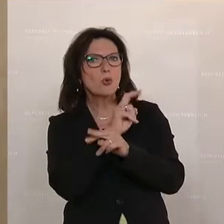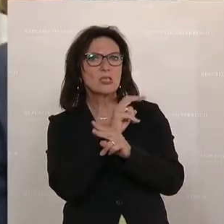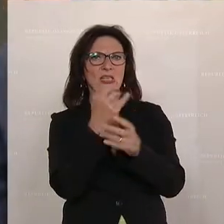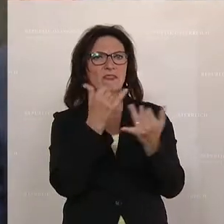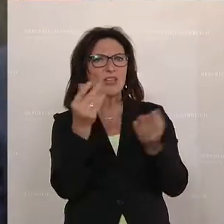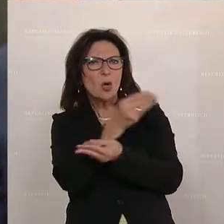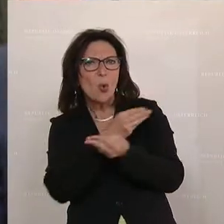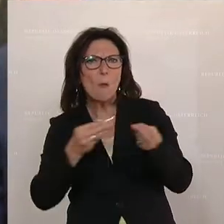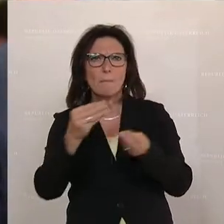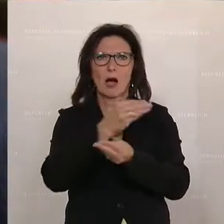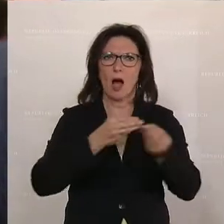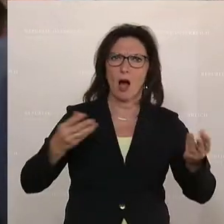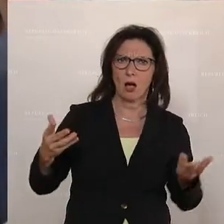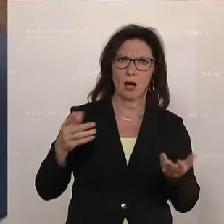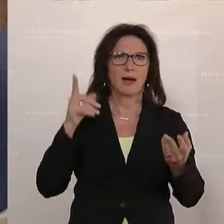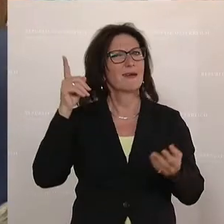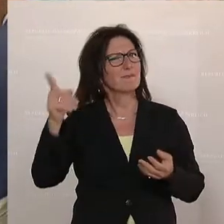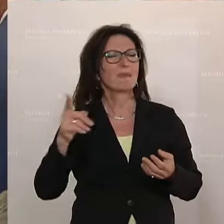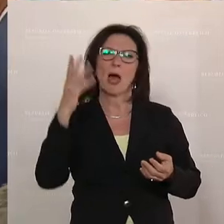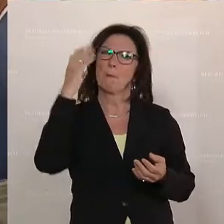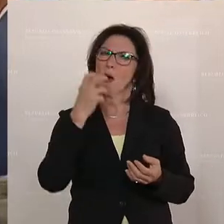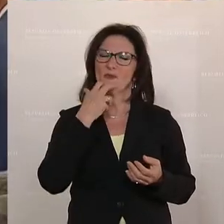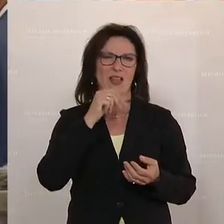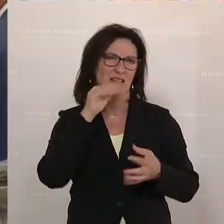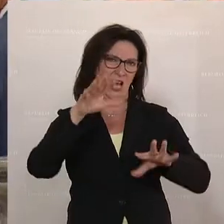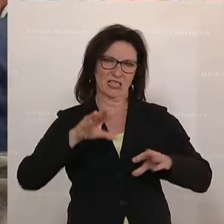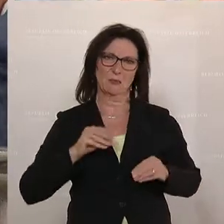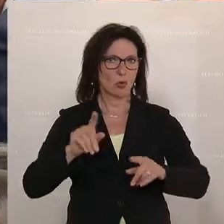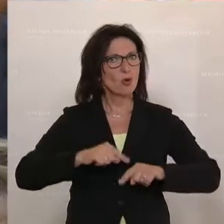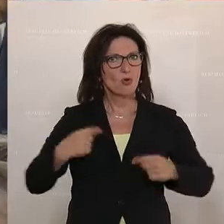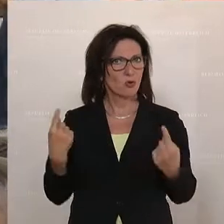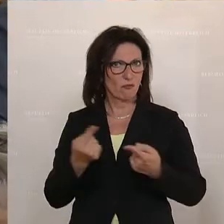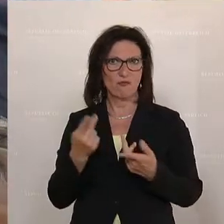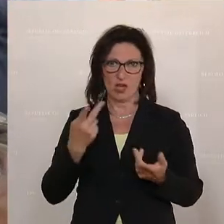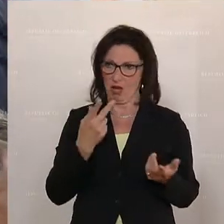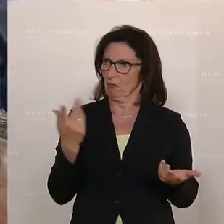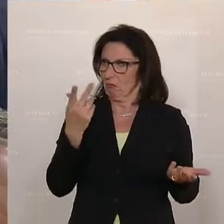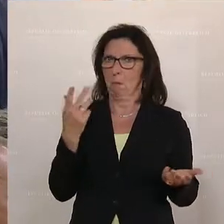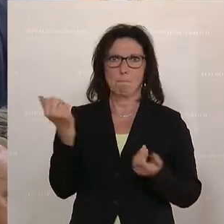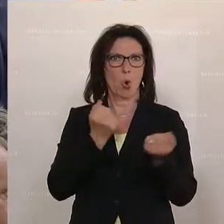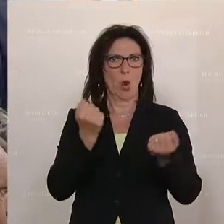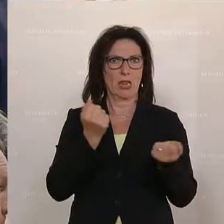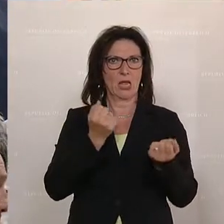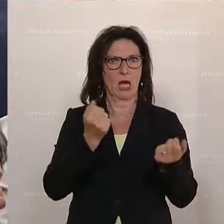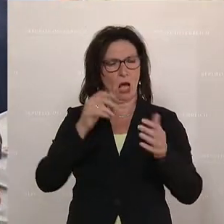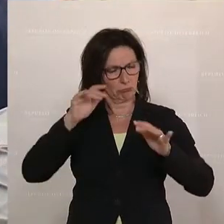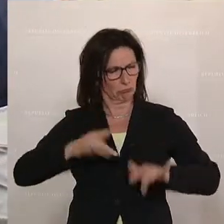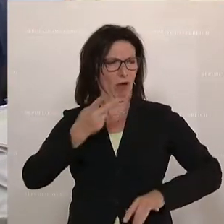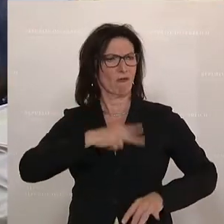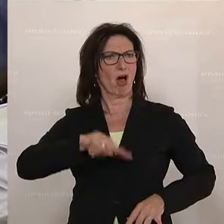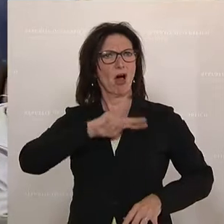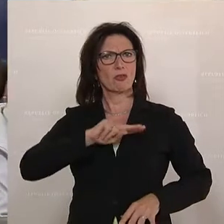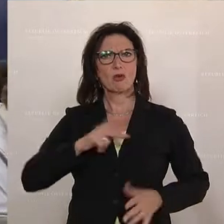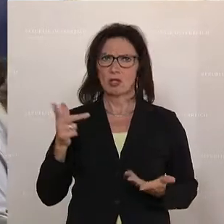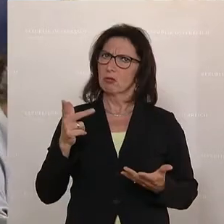veranstaltet wird, nicht hinnehmen wollen. Und das können wir auch als verantwortungsbewusste Politiker nicht so wollen, dass mit unseren